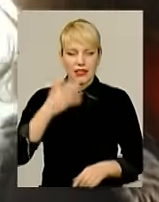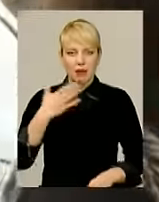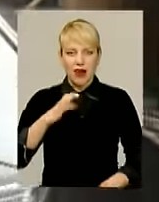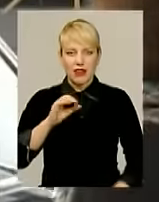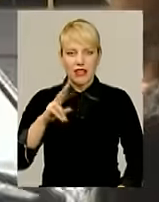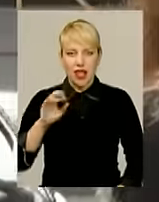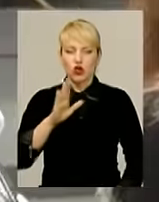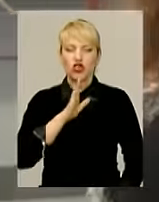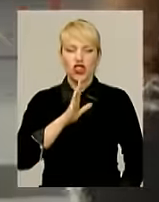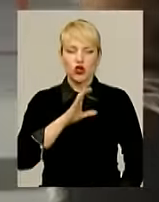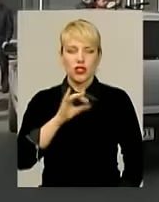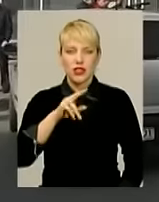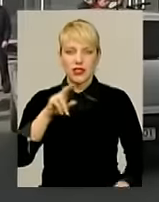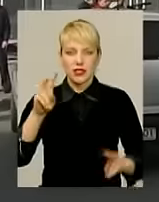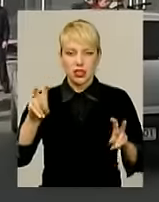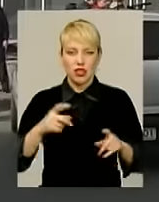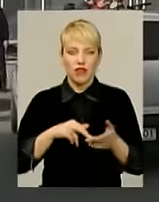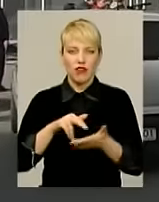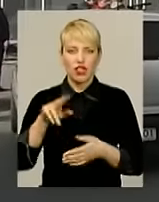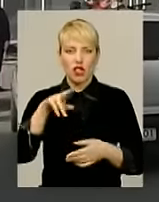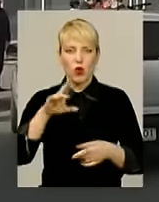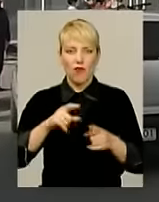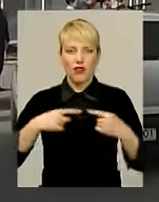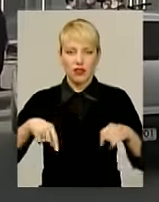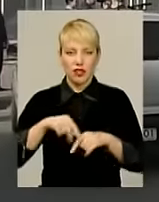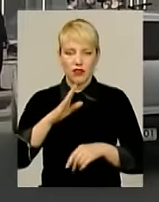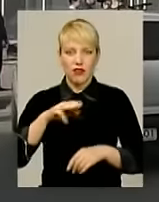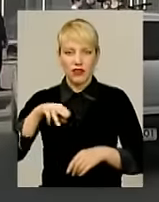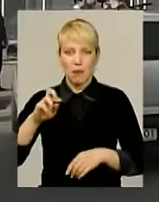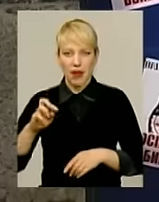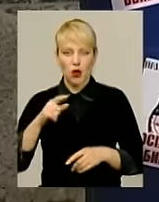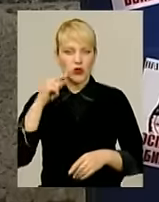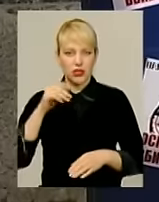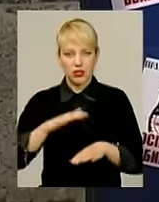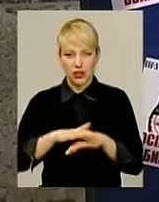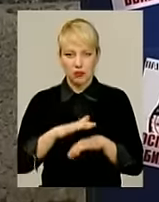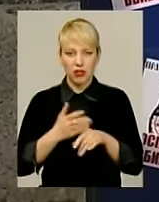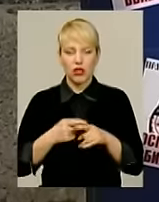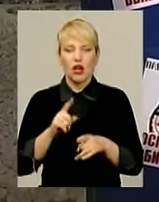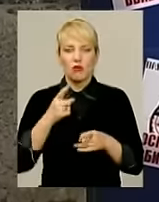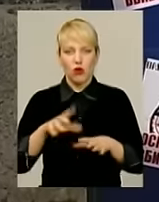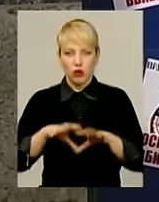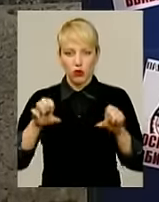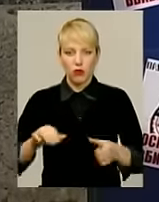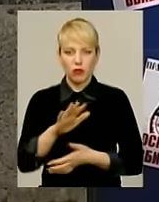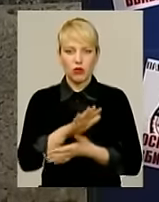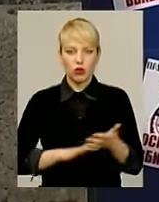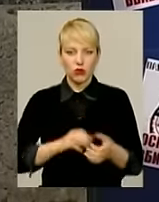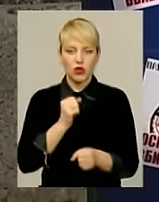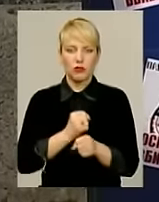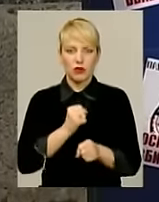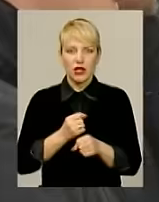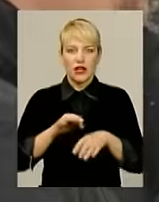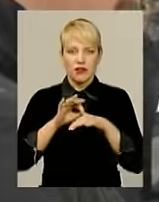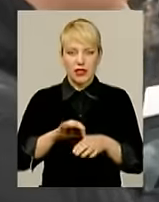вийшли до відділення ВТБ банку, аби привернути увагу краян. Кажуть, окупанти продовжують працювати та успішно вести бізнес